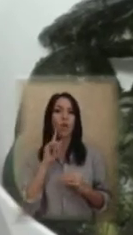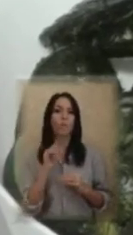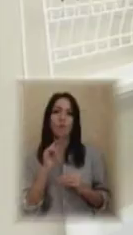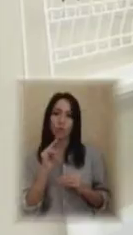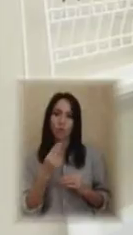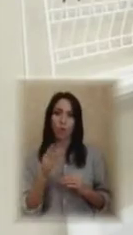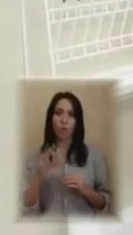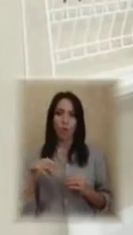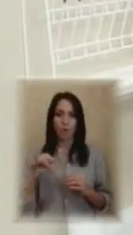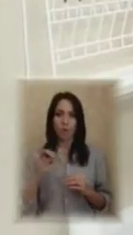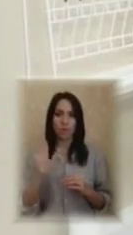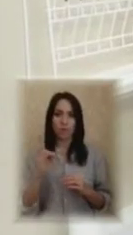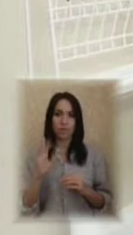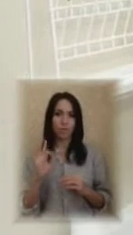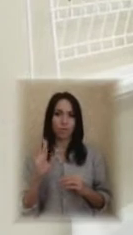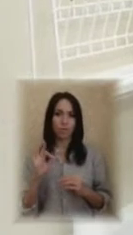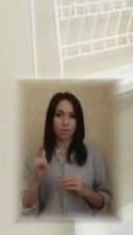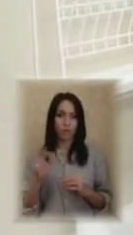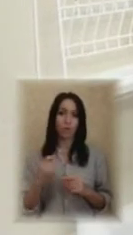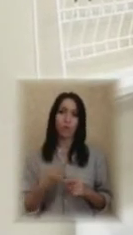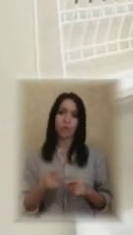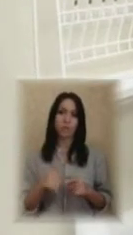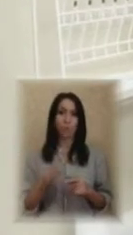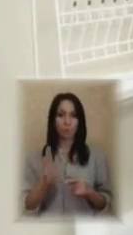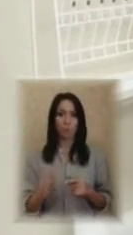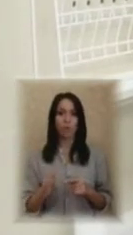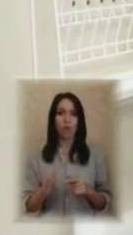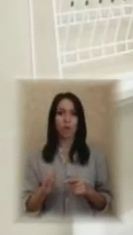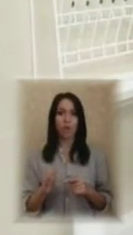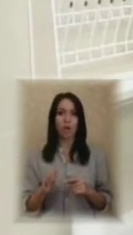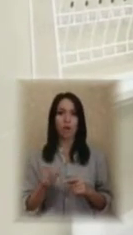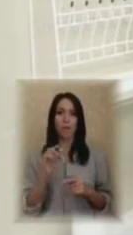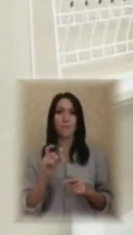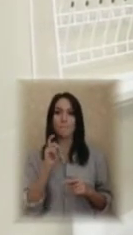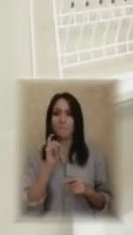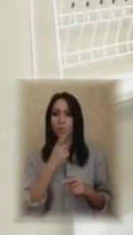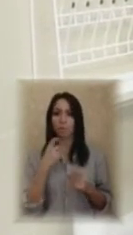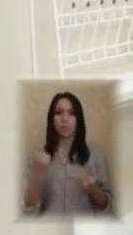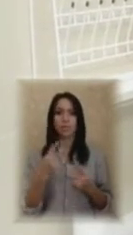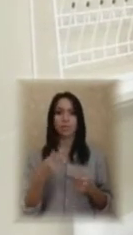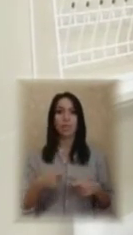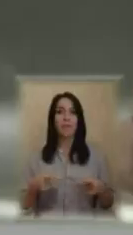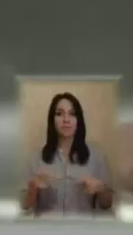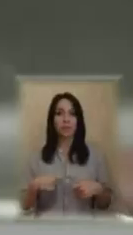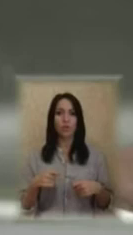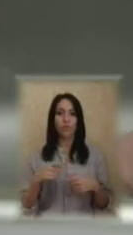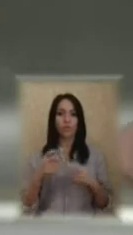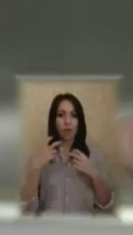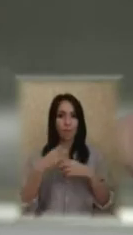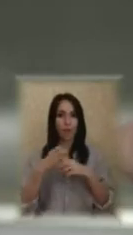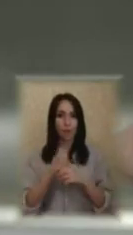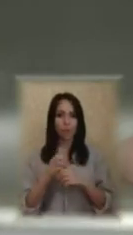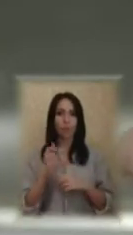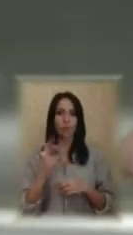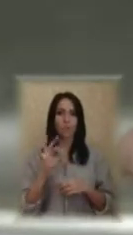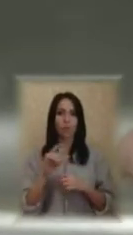– це буде беззубка звичайна. Звідувач лабораторії біохімічних досліджень провів вживлення